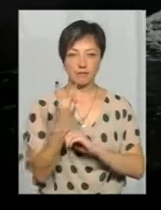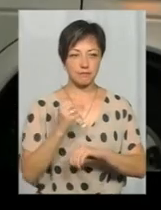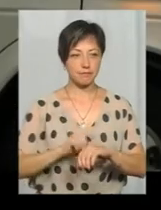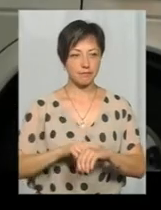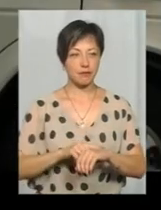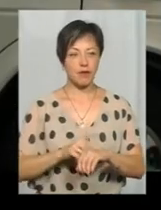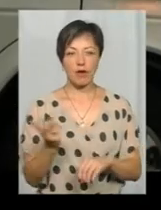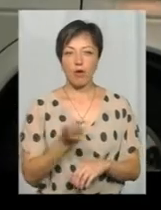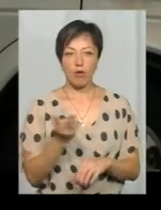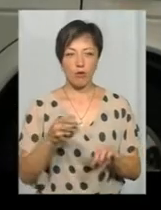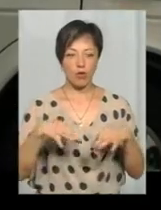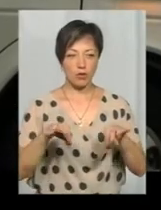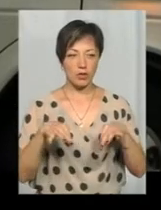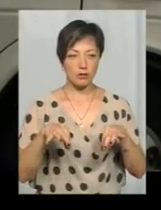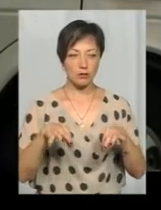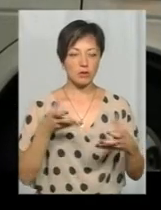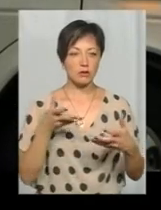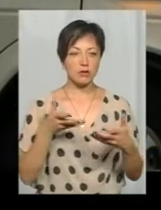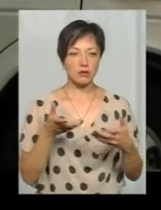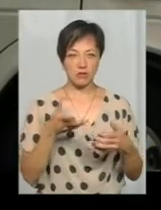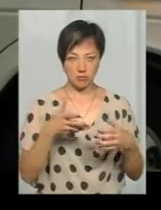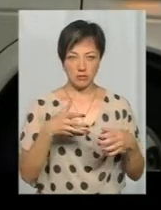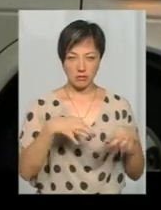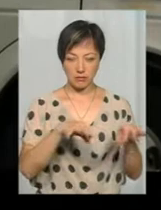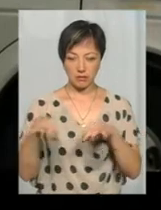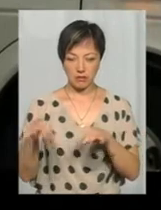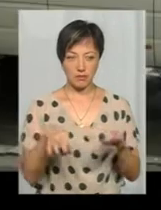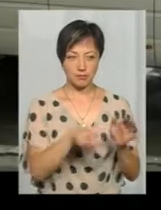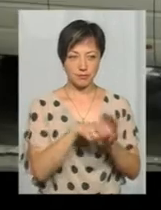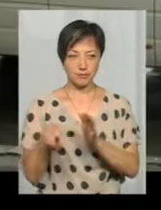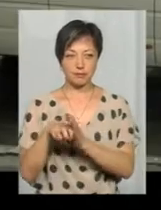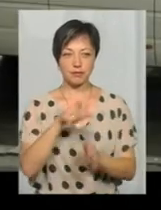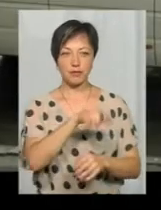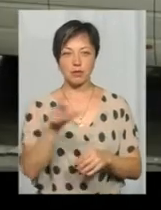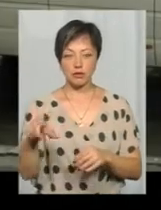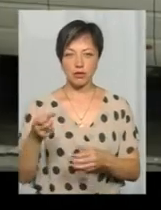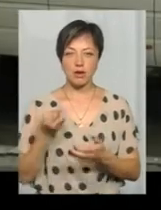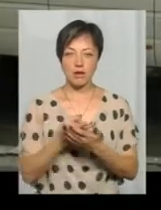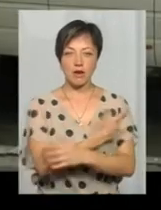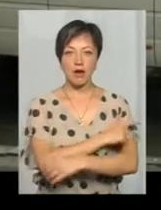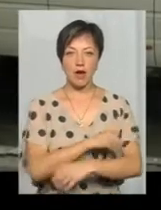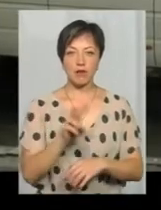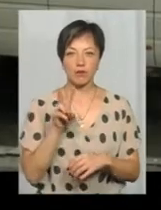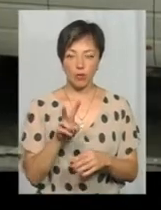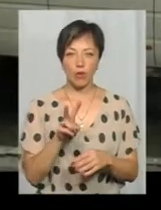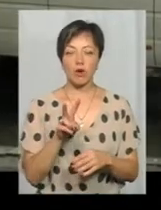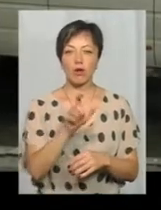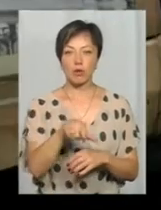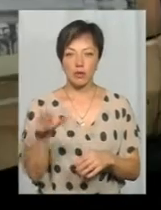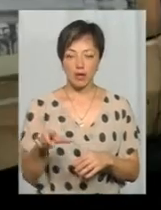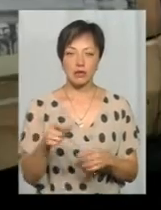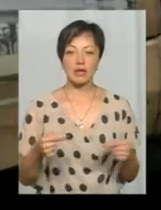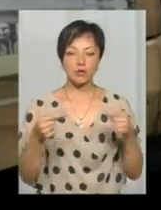В обох транспортних засобах перебували пасажири. В лікарні у двох із них діагностували